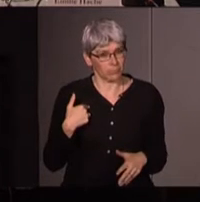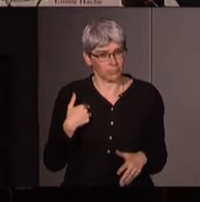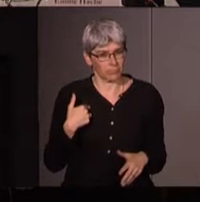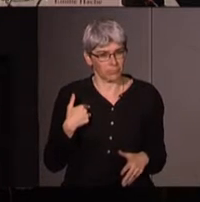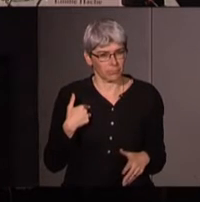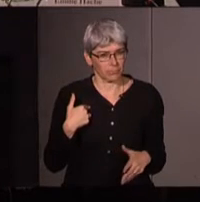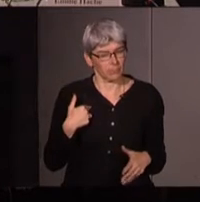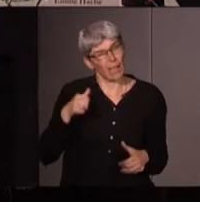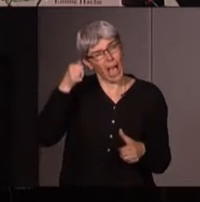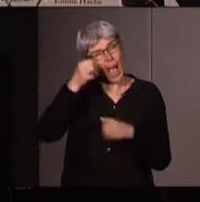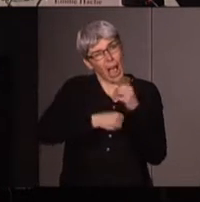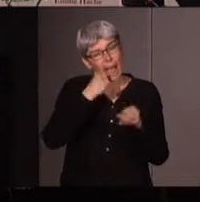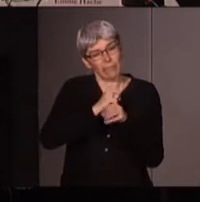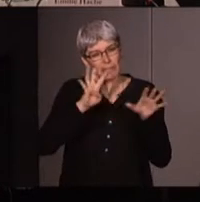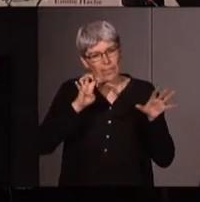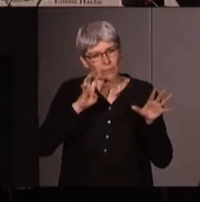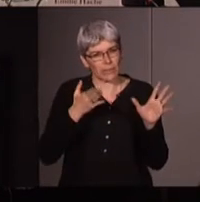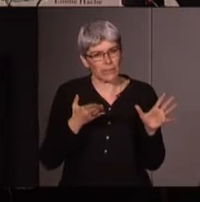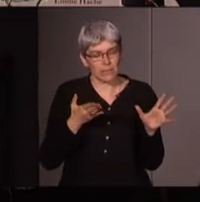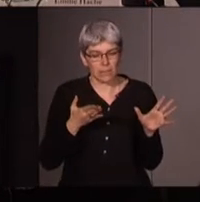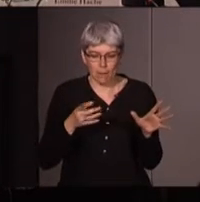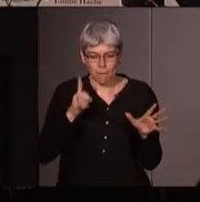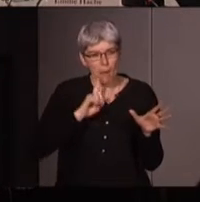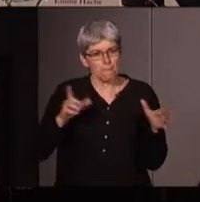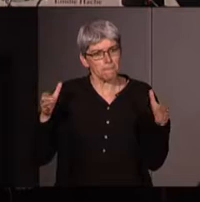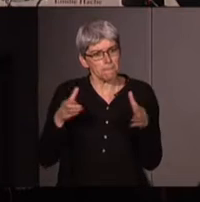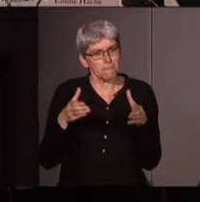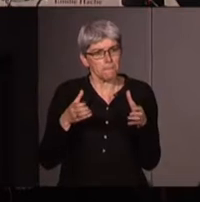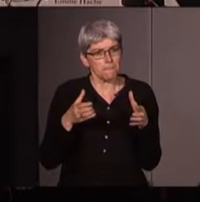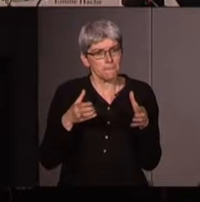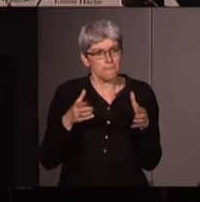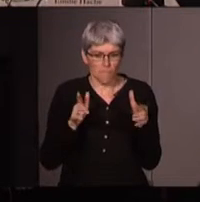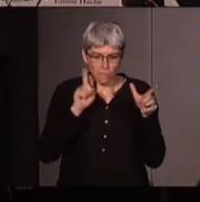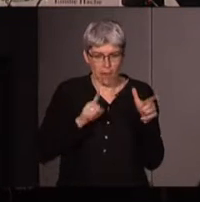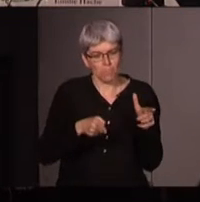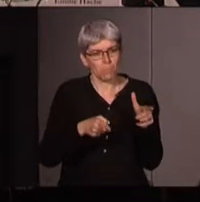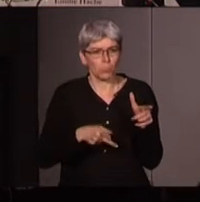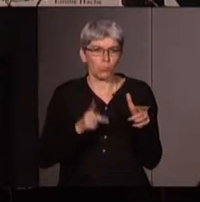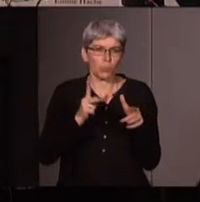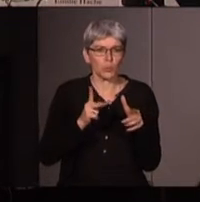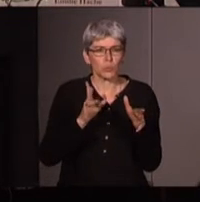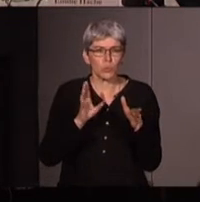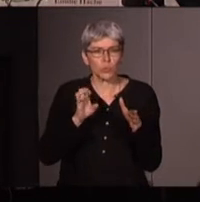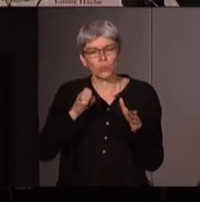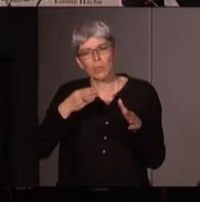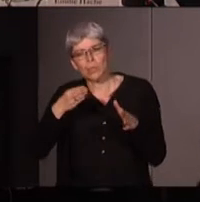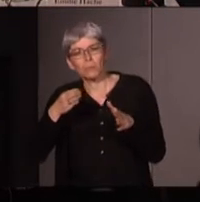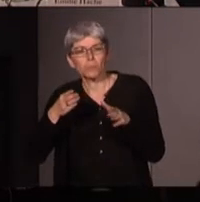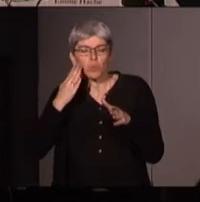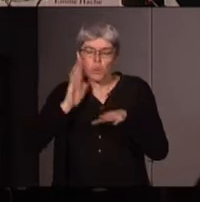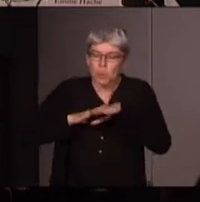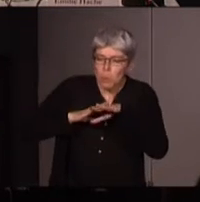mes souvenirs dans les années 90 il y avait des femmes parmi nous qui étaient plutôt essentialistes d'autres moins